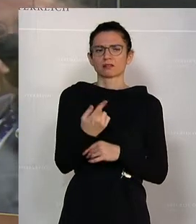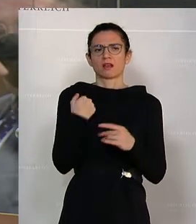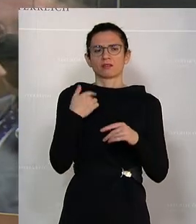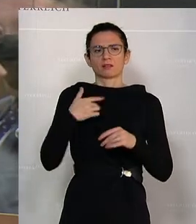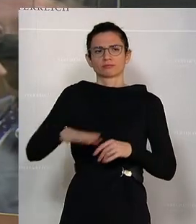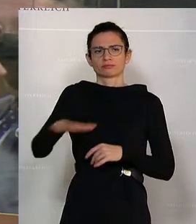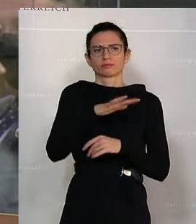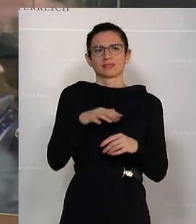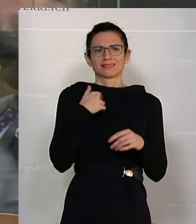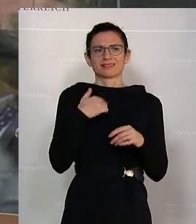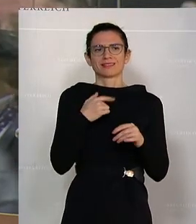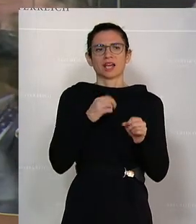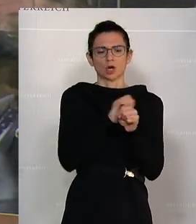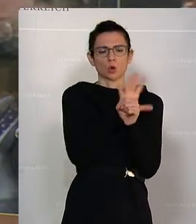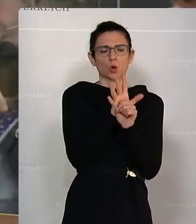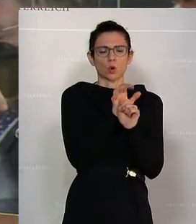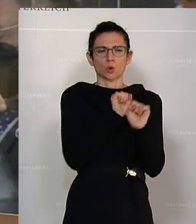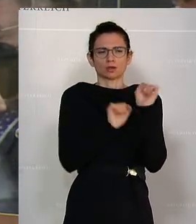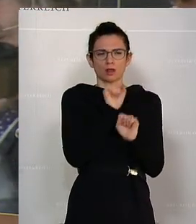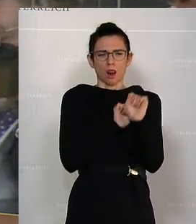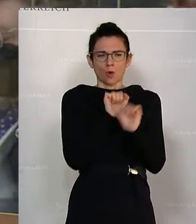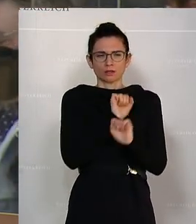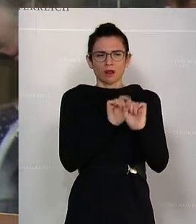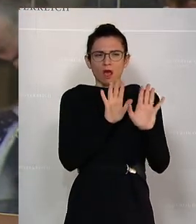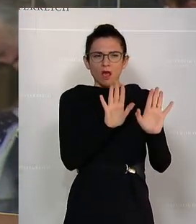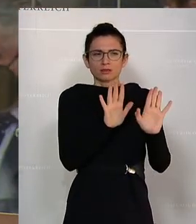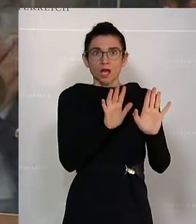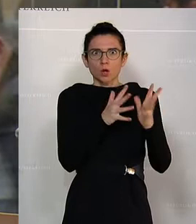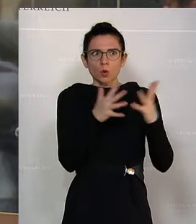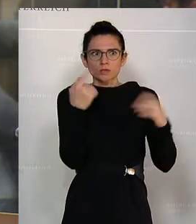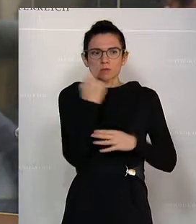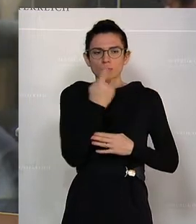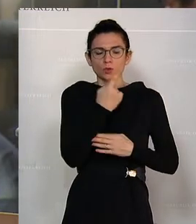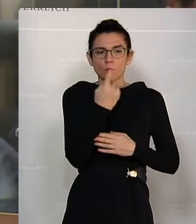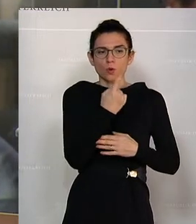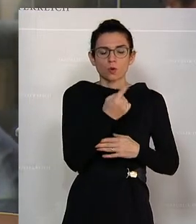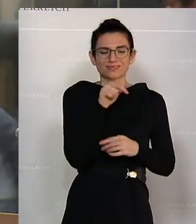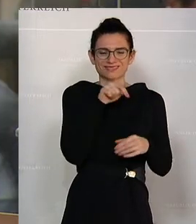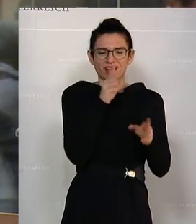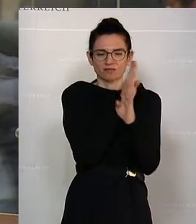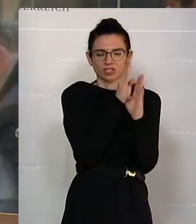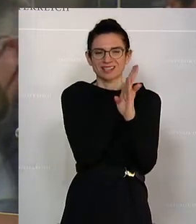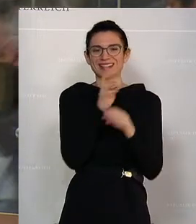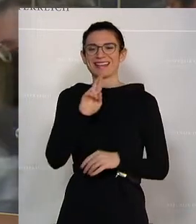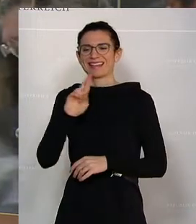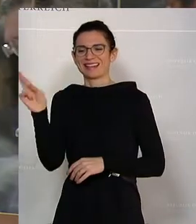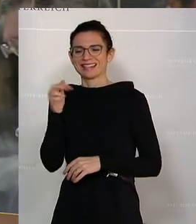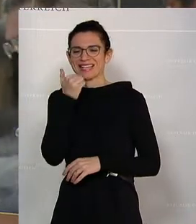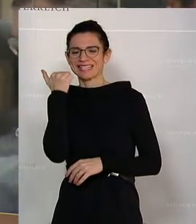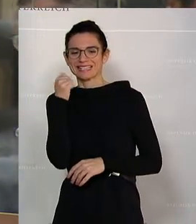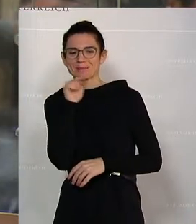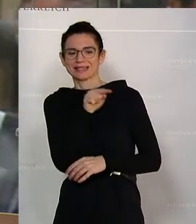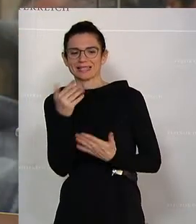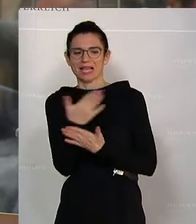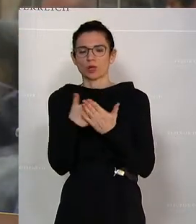Szene der Corona-Leugner momentan die größte Bedrohung hervorgeht. Und er sagt auch, das große Risiko liegt darin, dass Rechtsextreme die Szene nutzen, um ihre